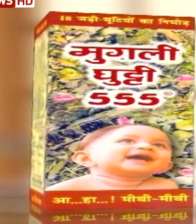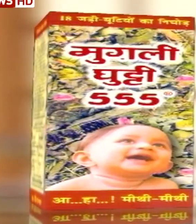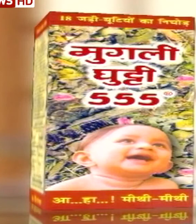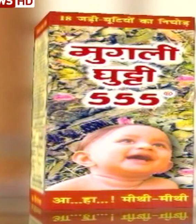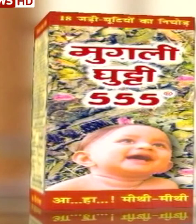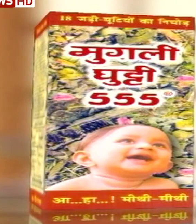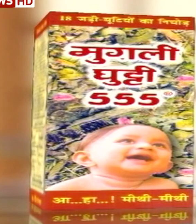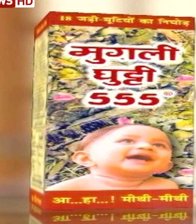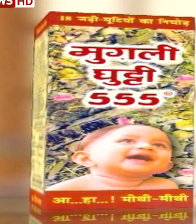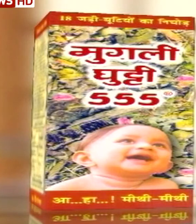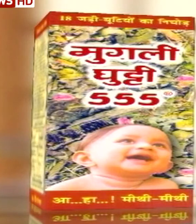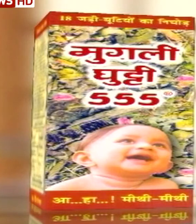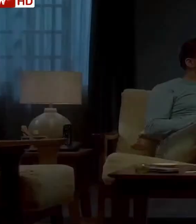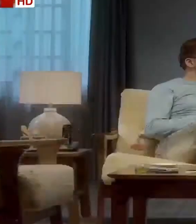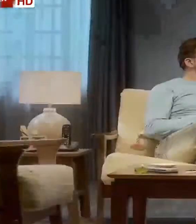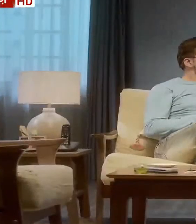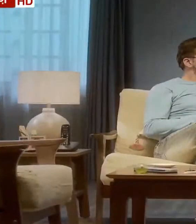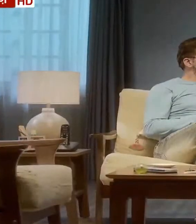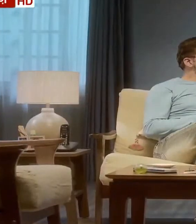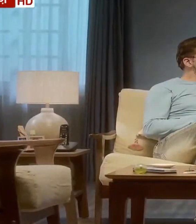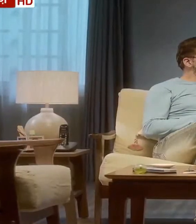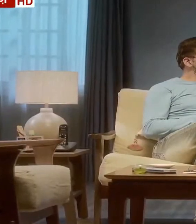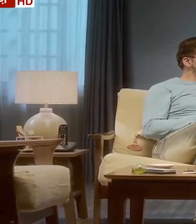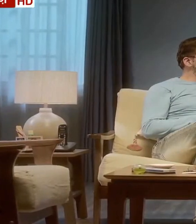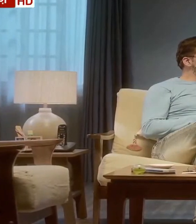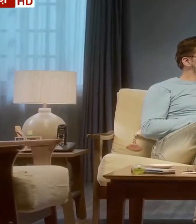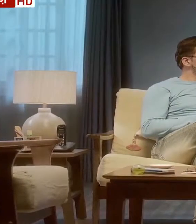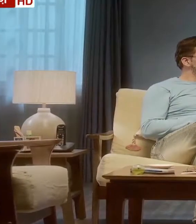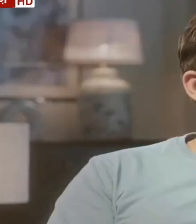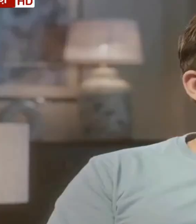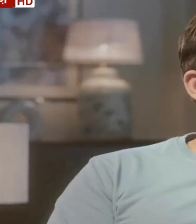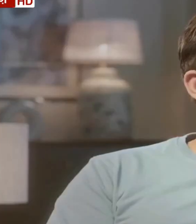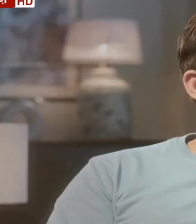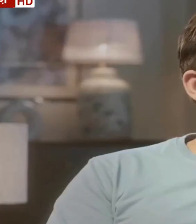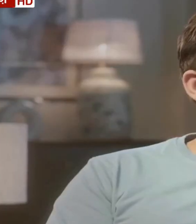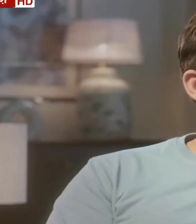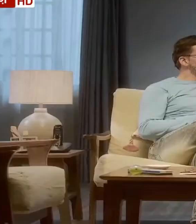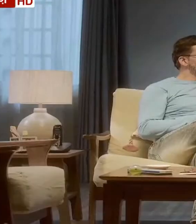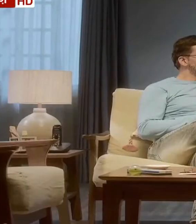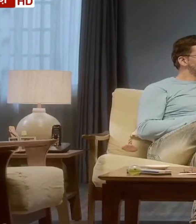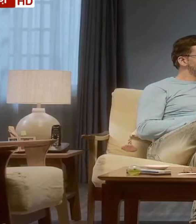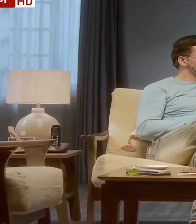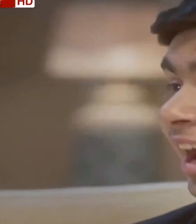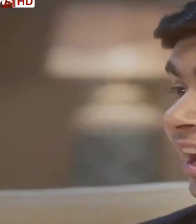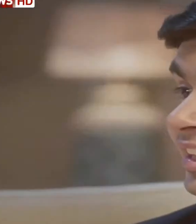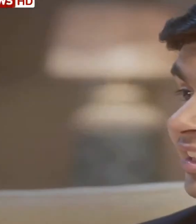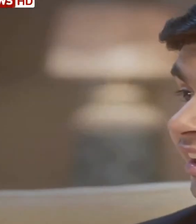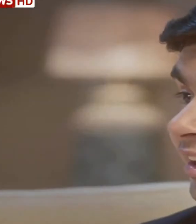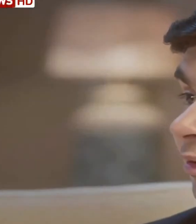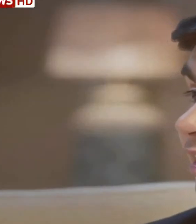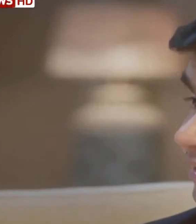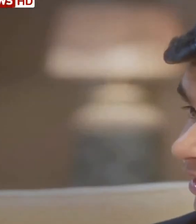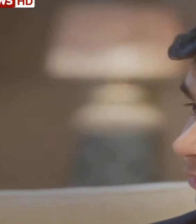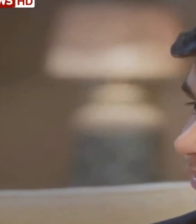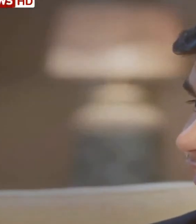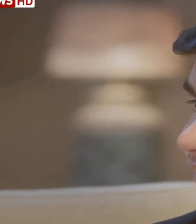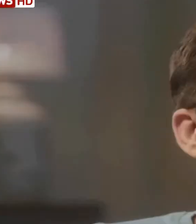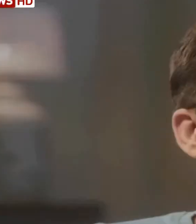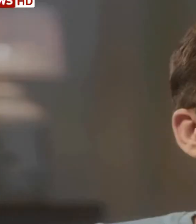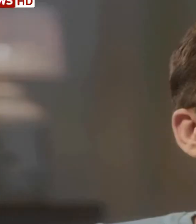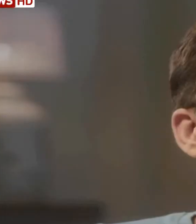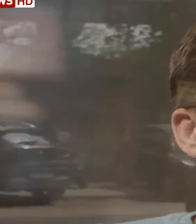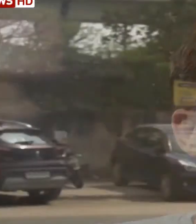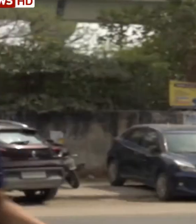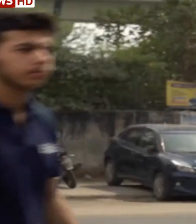अँआ मुकू अँआ मुकू Arjun, exam sum you made us really proud. अब अगे क्या सोचा है? Papa, मैंने I.I.T. जाना है और इंजिनिर बननना